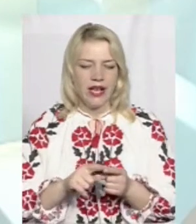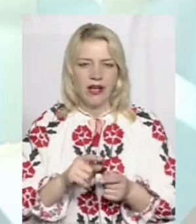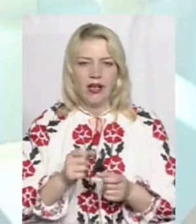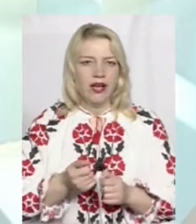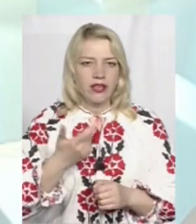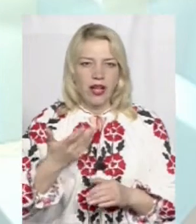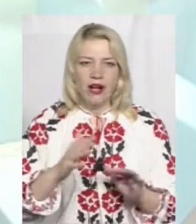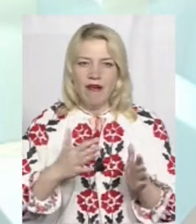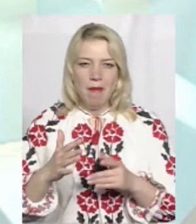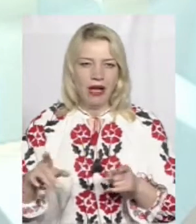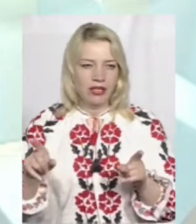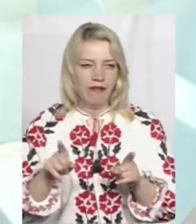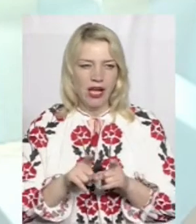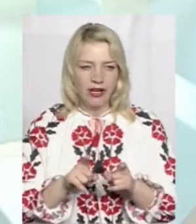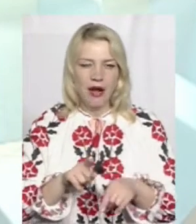випадків таких.